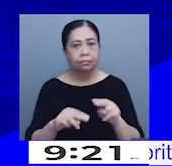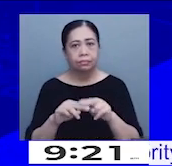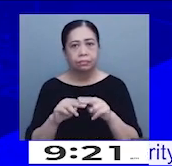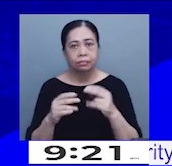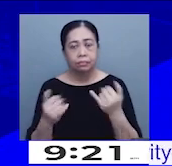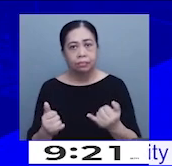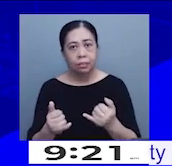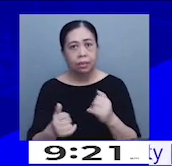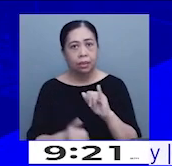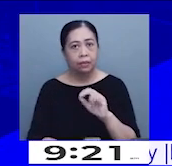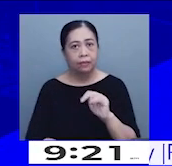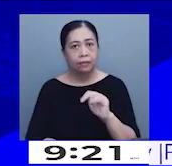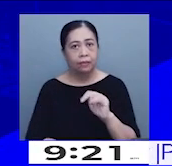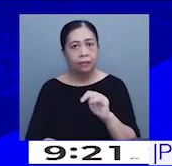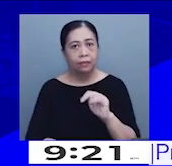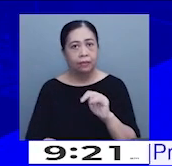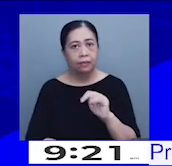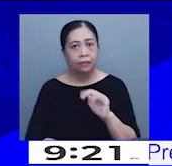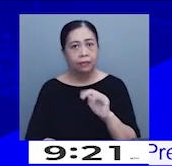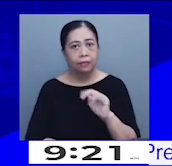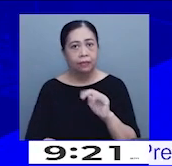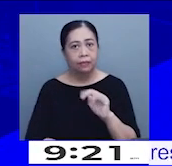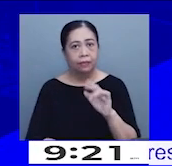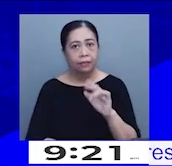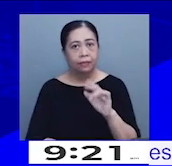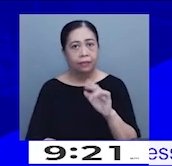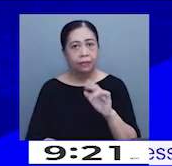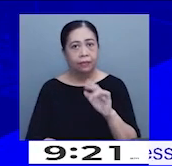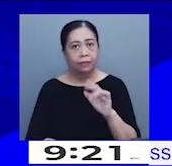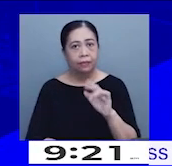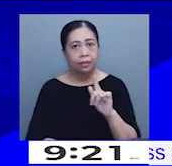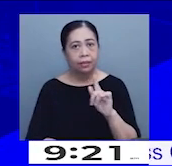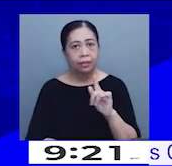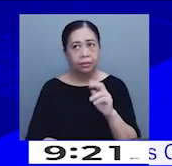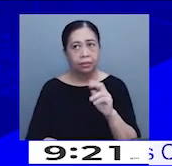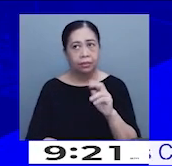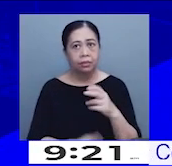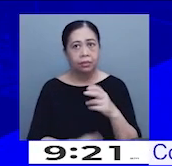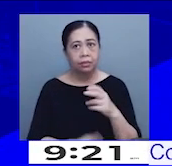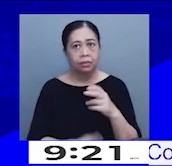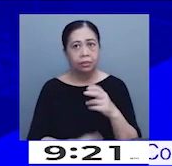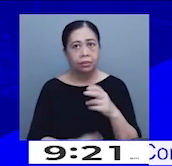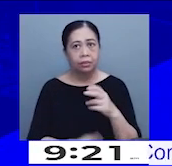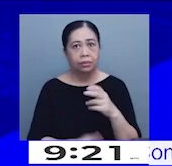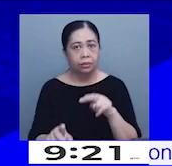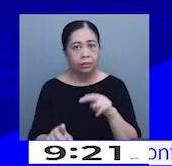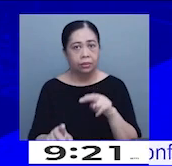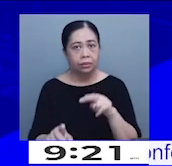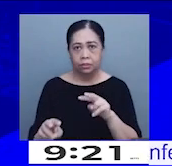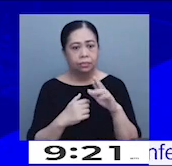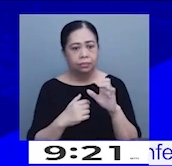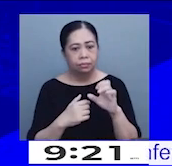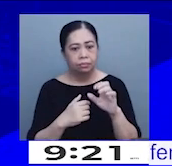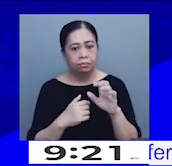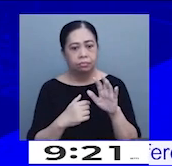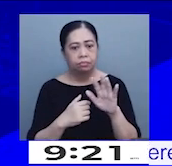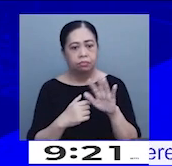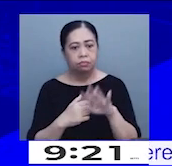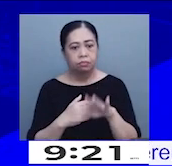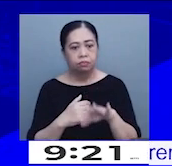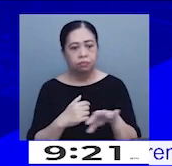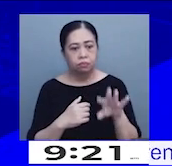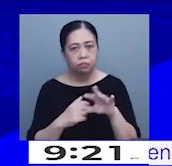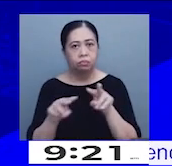inflation natin sa bigas. tinignan namin yung ating mga presyo sa ating mga